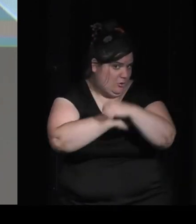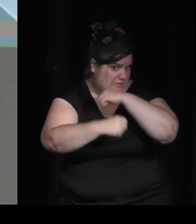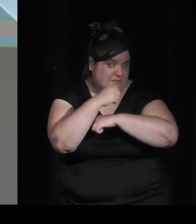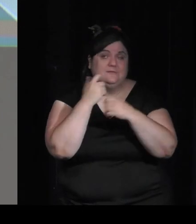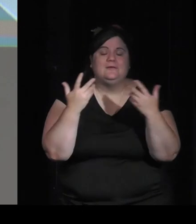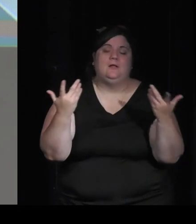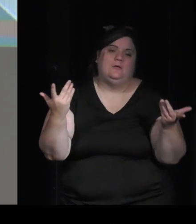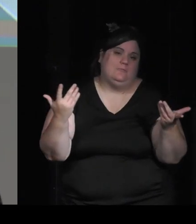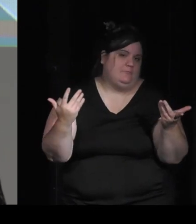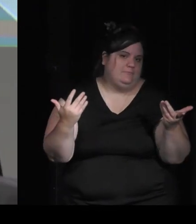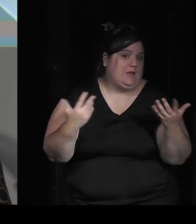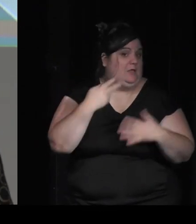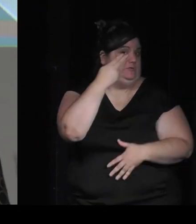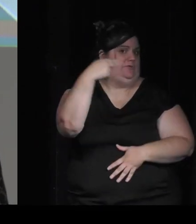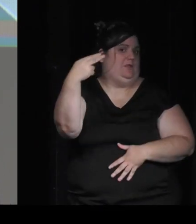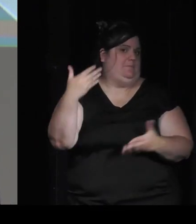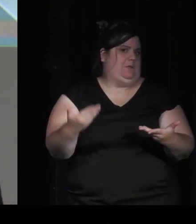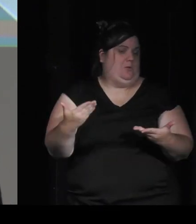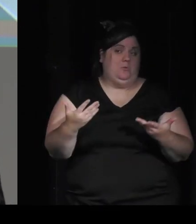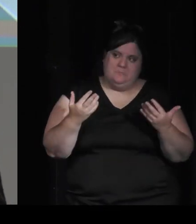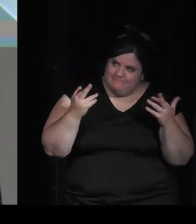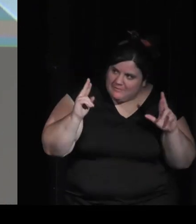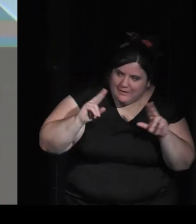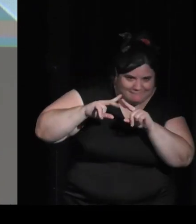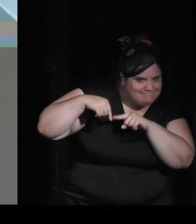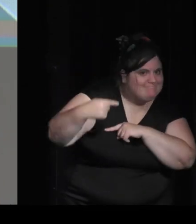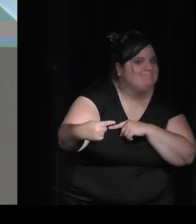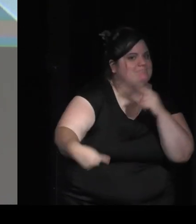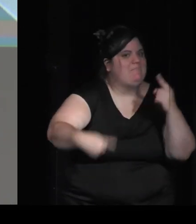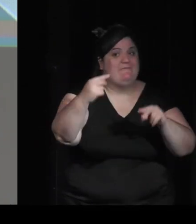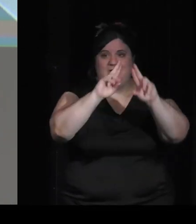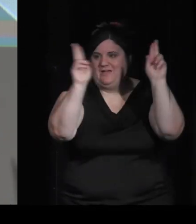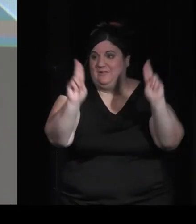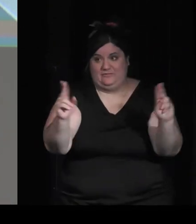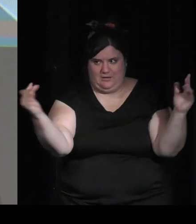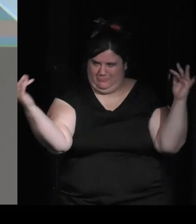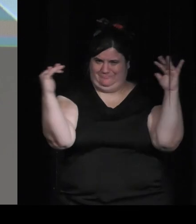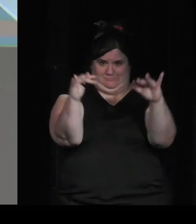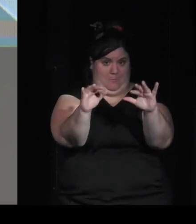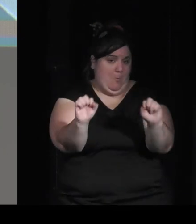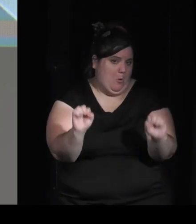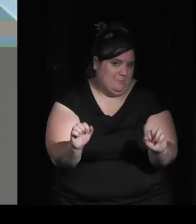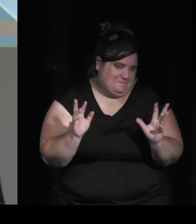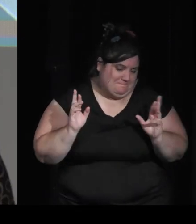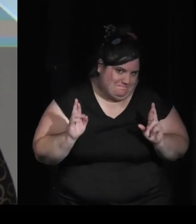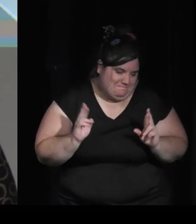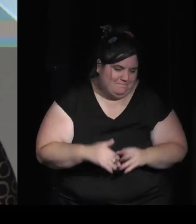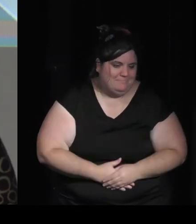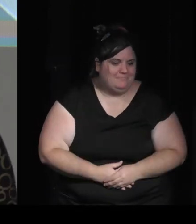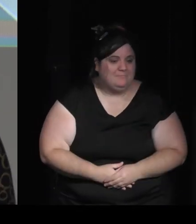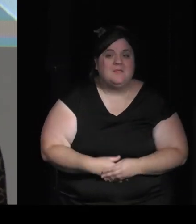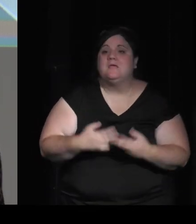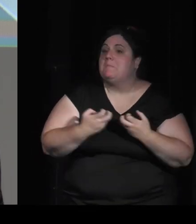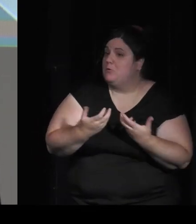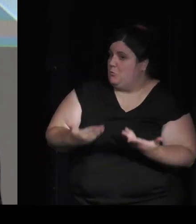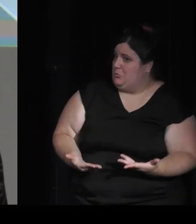espère mener vers l'international un colloque pendant lequel on fait aussi intervenir un peu à l'image de ce qui s'est passé aujourd'hui